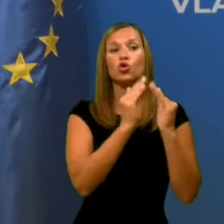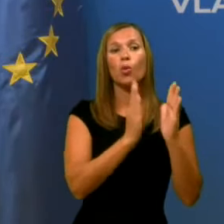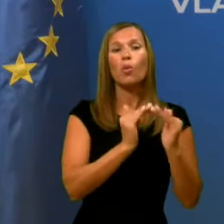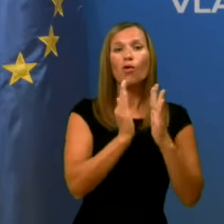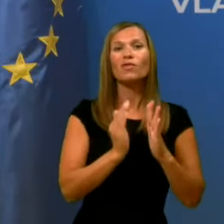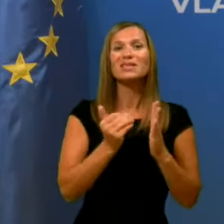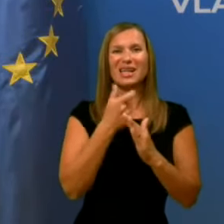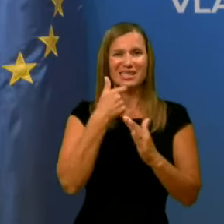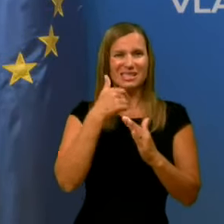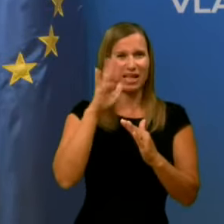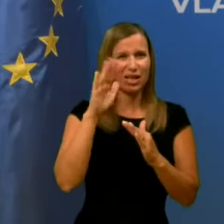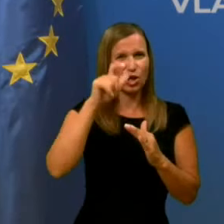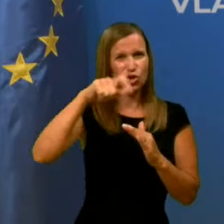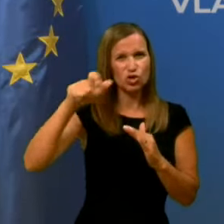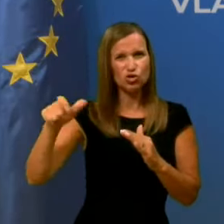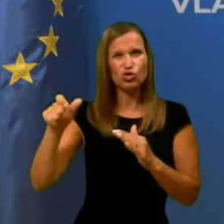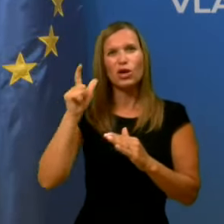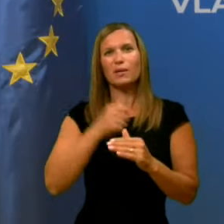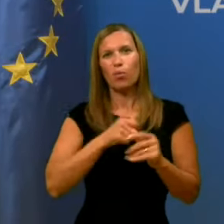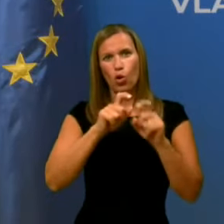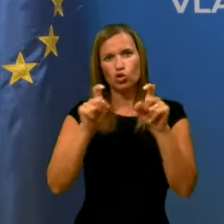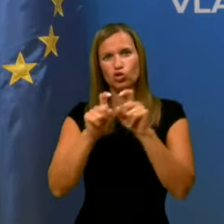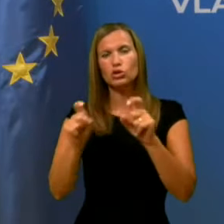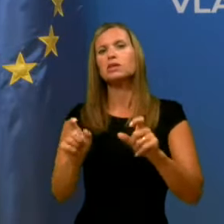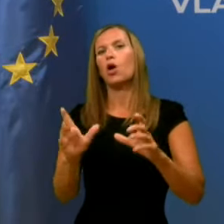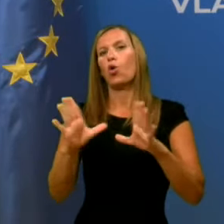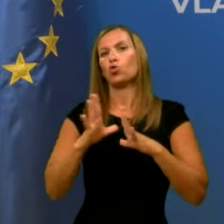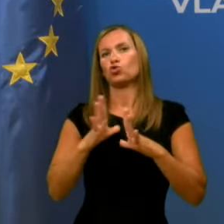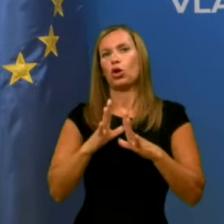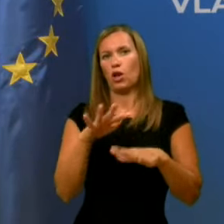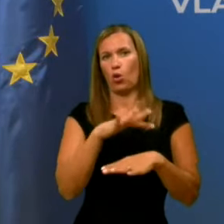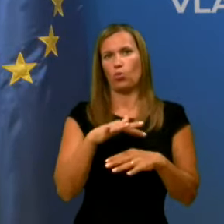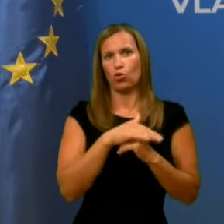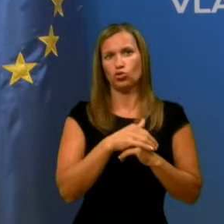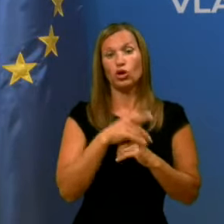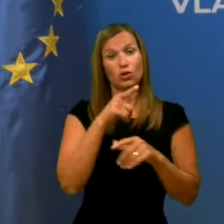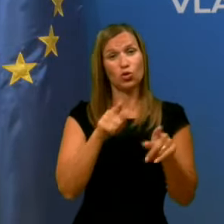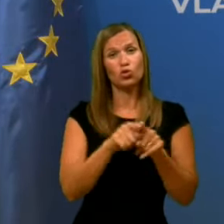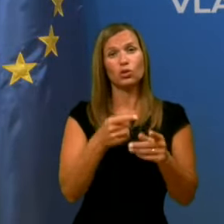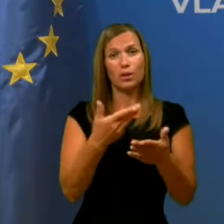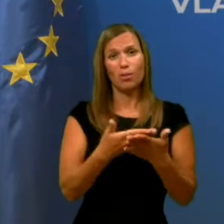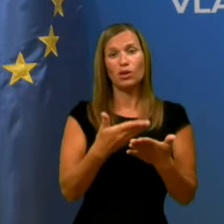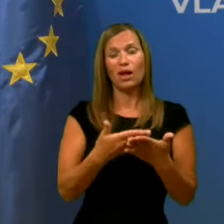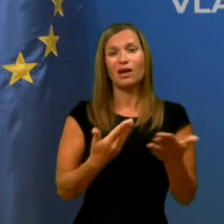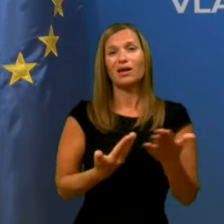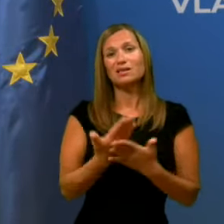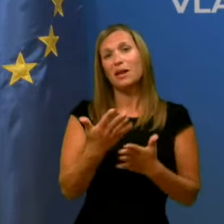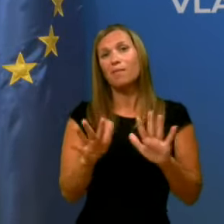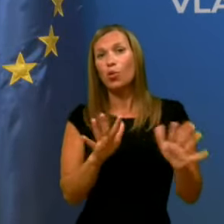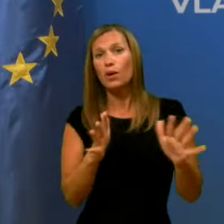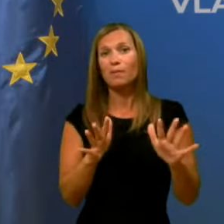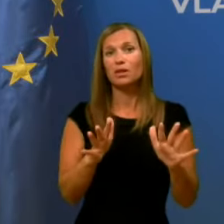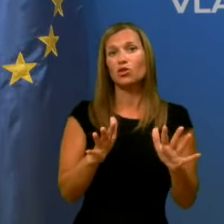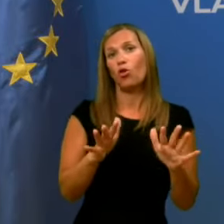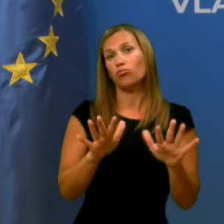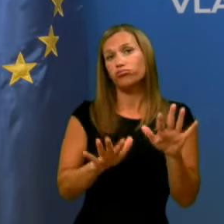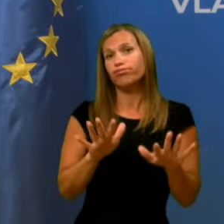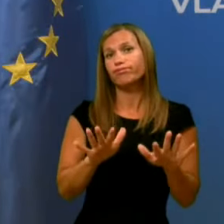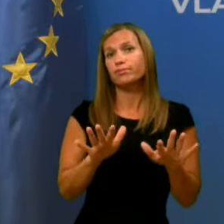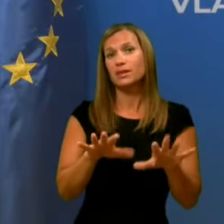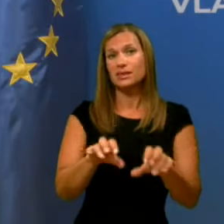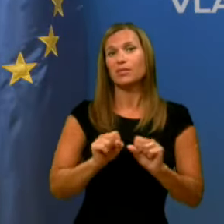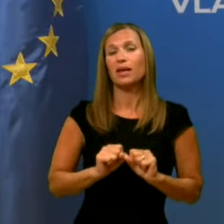ter bolnišnice ogrožena območja, kar je tudi podlaga za morebitno sprejemanje